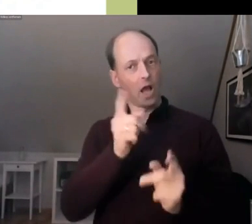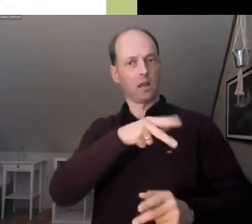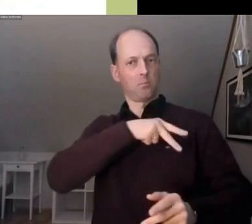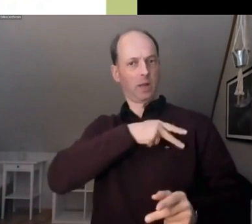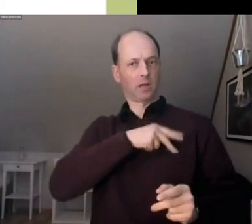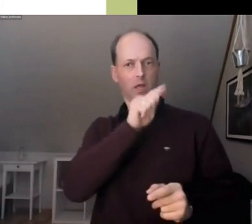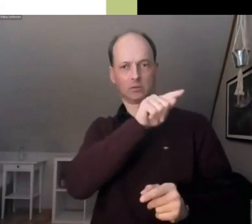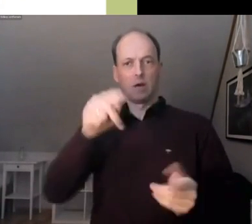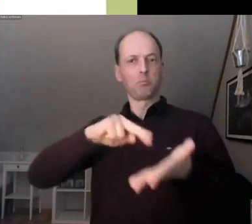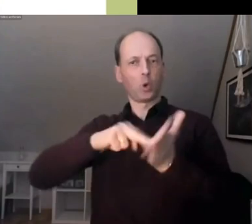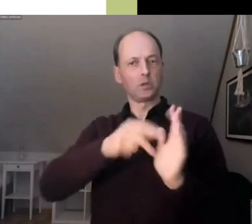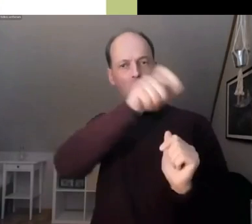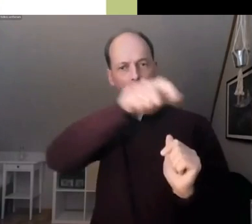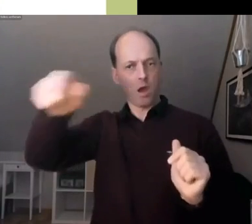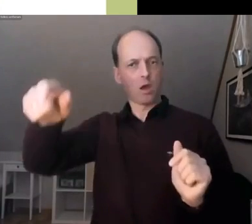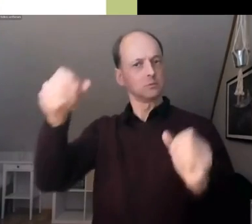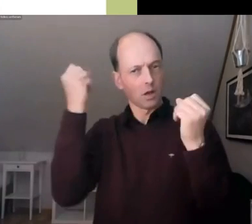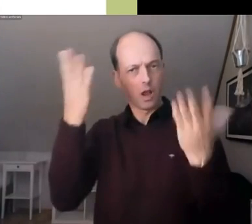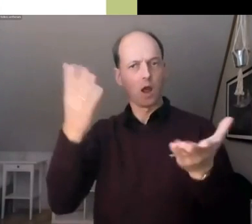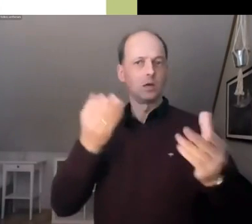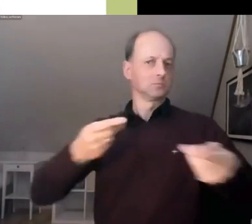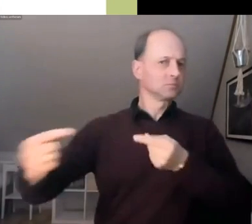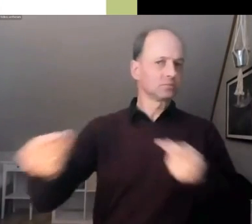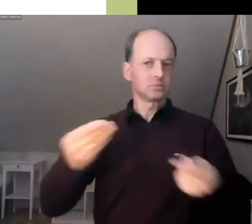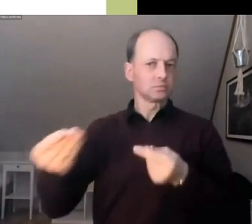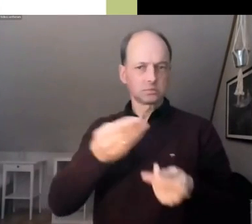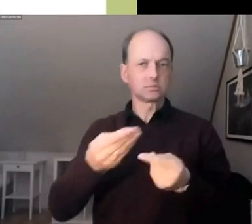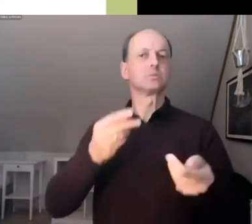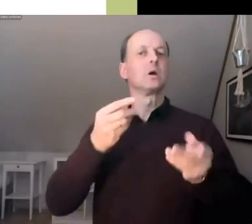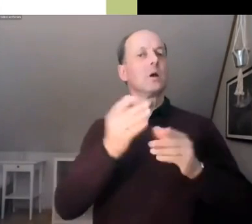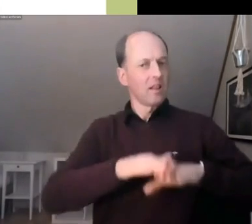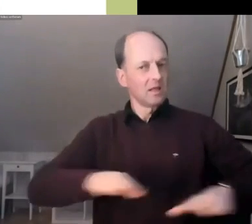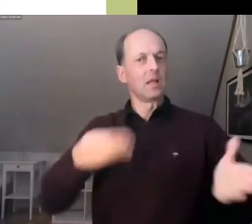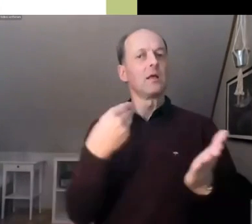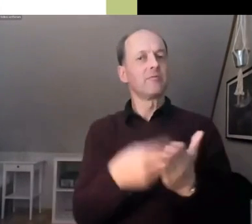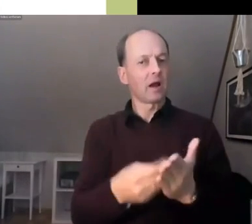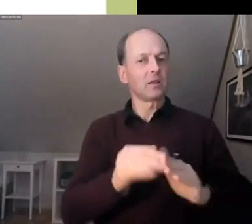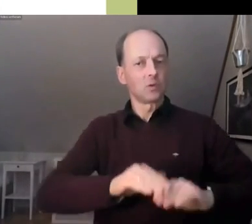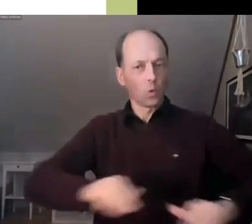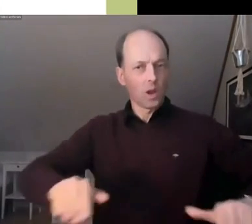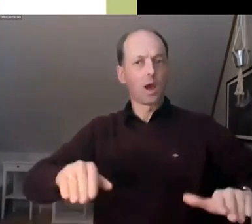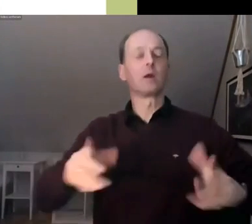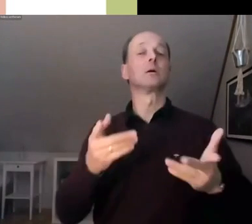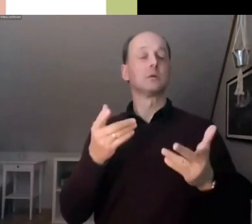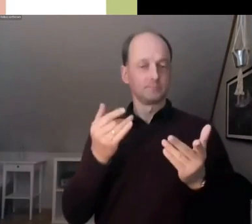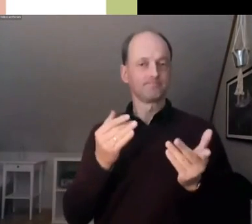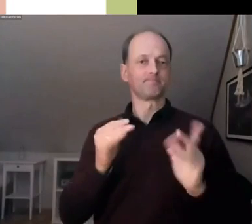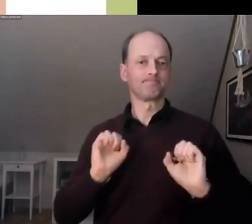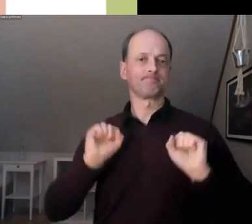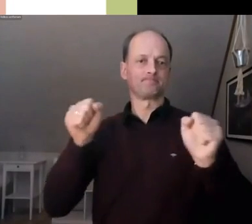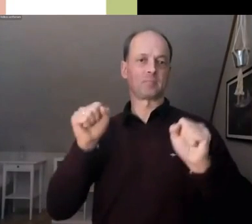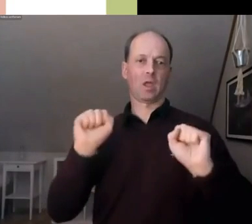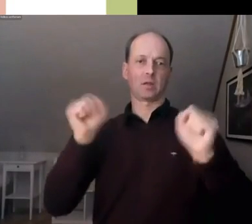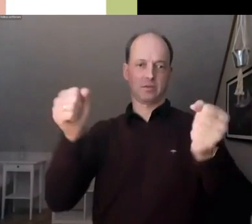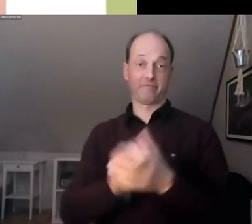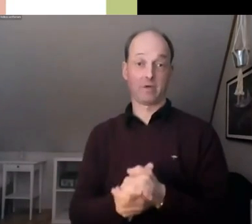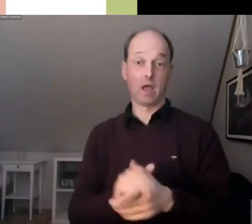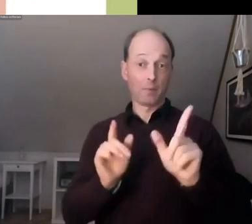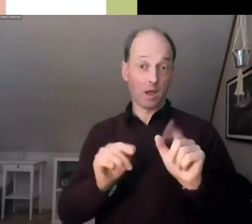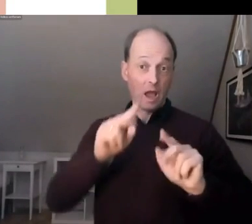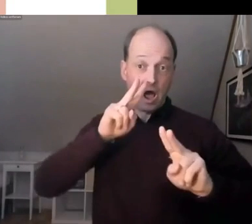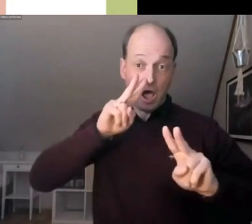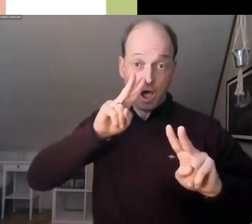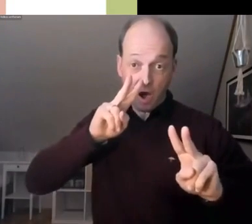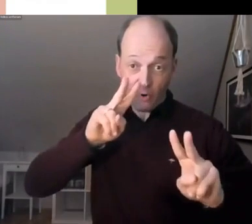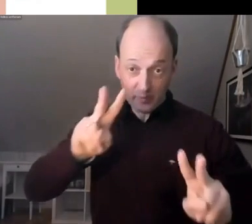endlich faktenbasiert über das Klima zu sprechen und zu handeln. Doch Achtung, keine falschen Schlüsse ziehen, das hört sich